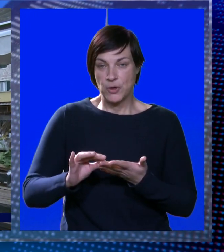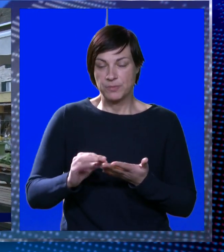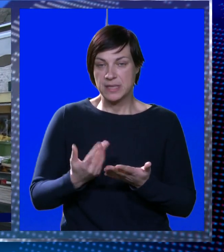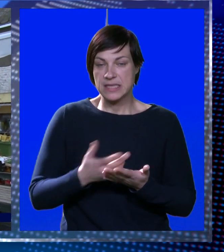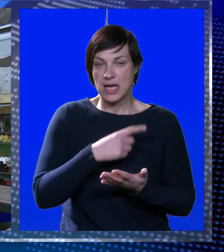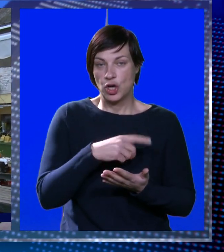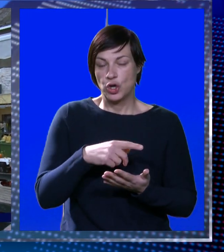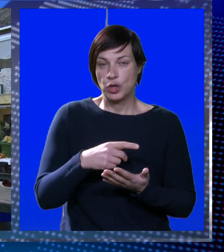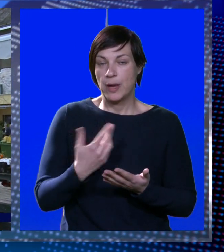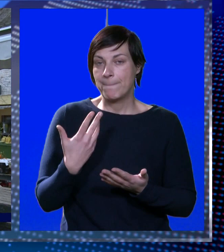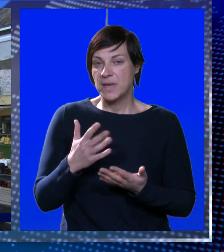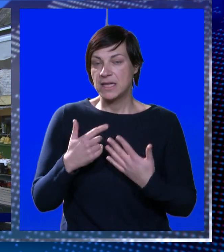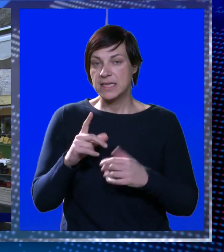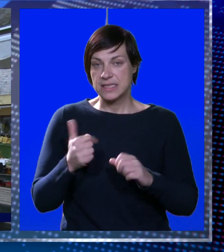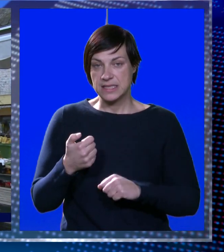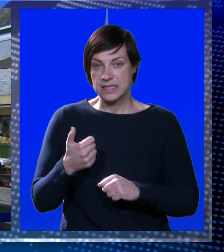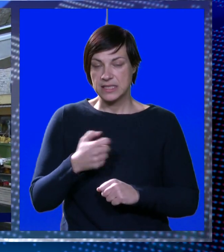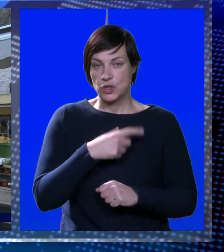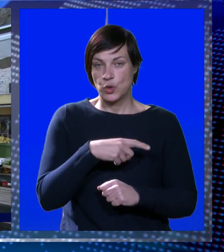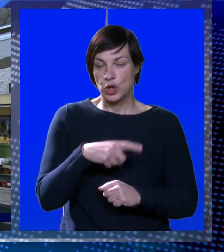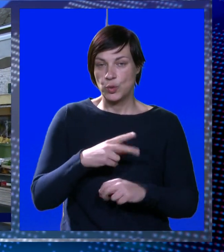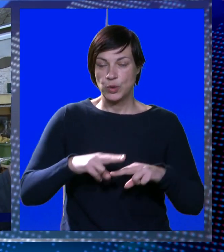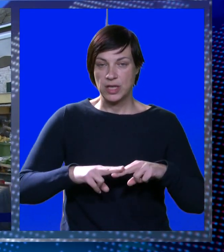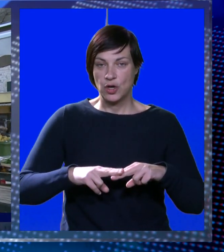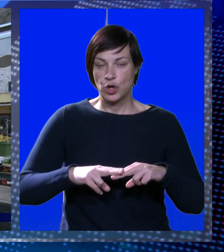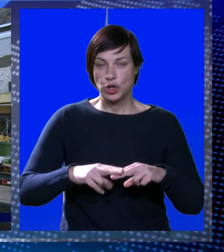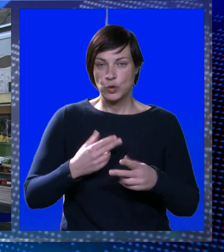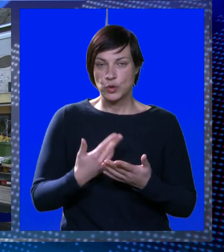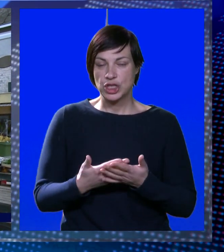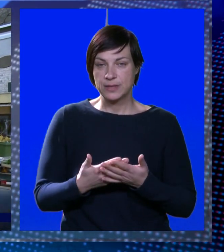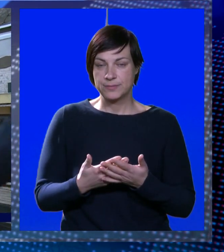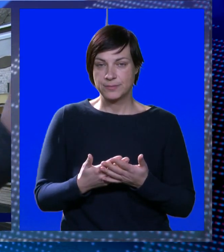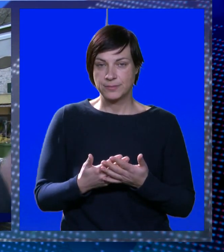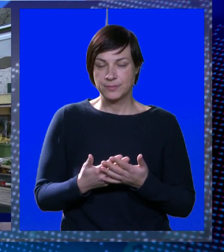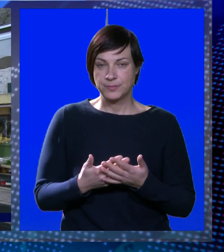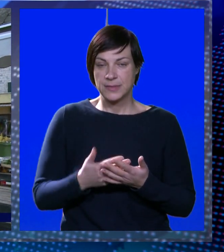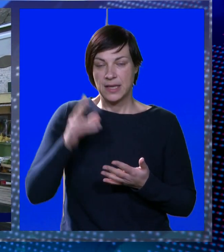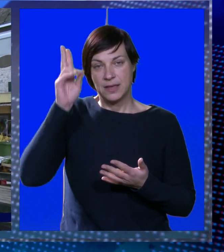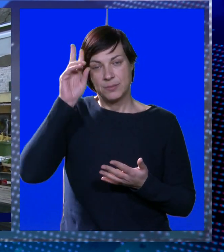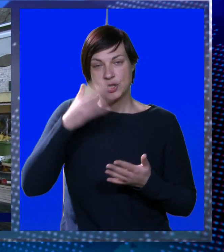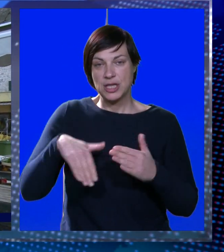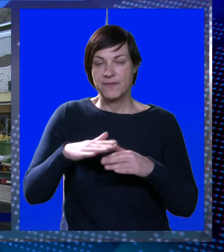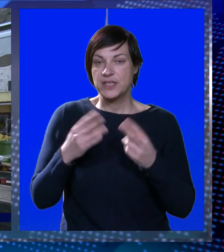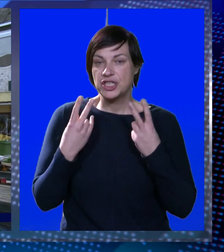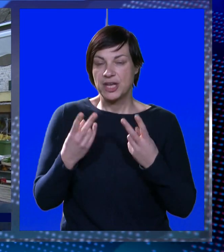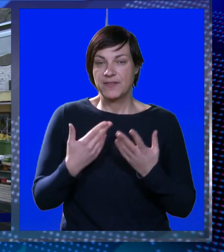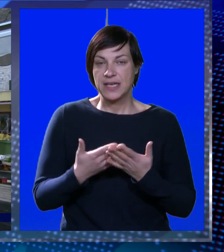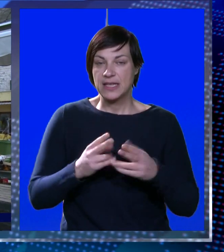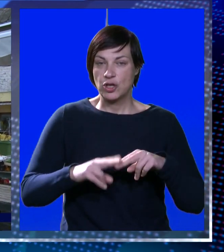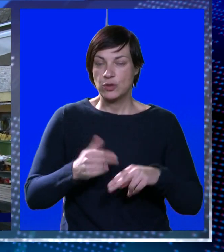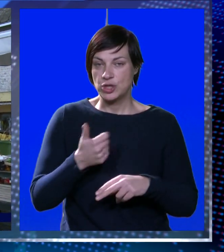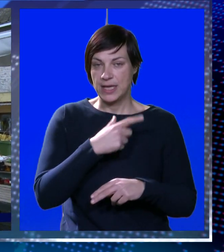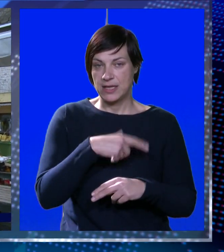potpisati peticiju? Ako ljudi, ako 50 ili 100 ljudi, oni, odluči da, da, da, možda više vrijedi nego